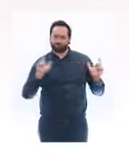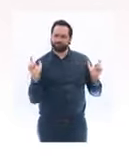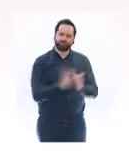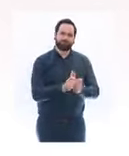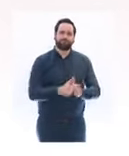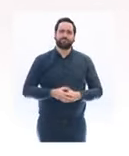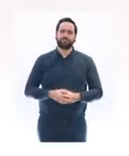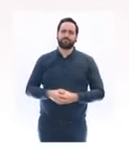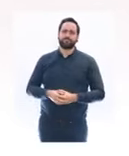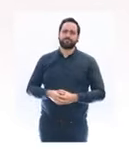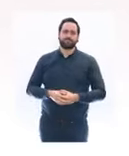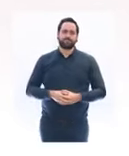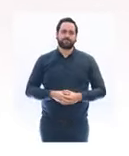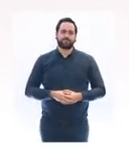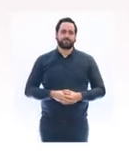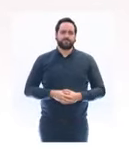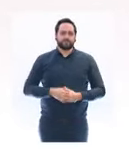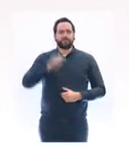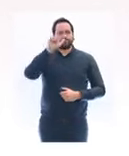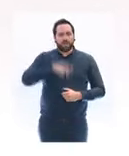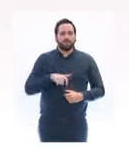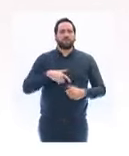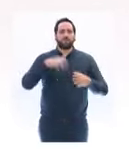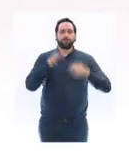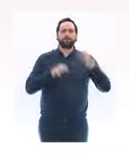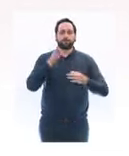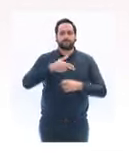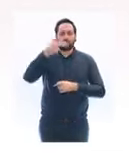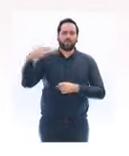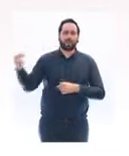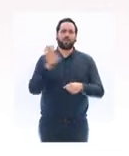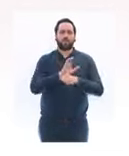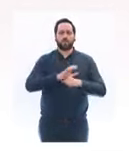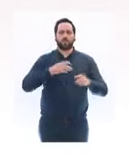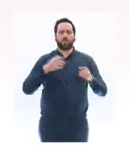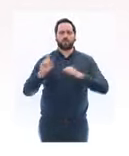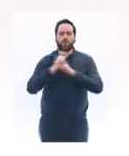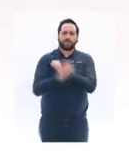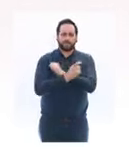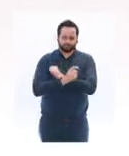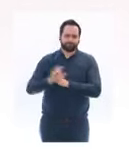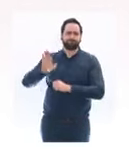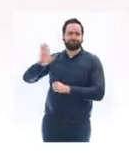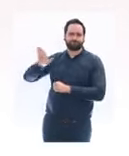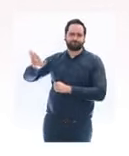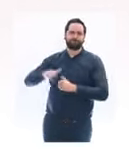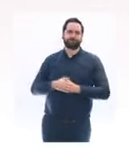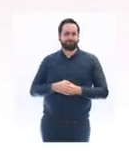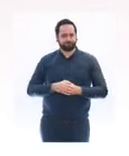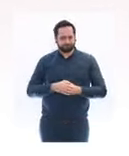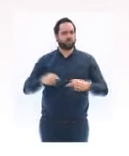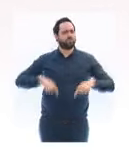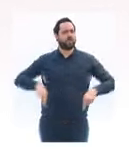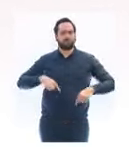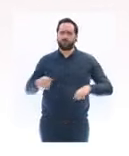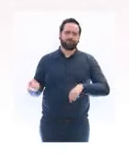Le procureur national antiterroriste est saisi. La réponse du gouvernement sera ferme, implacable et immédiate.